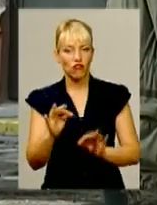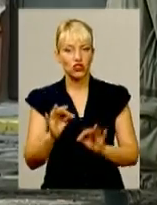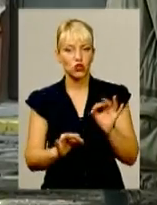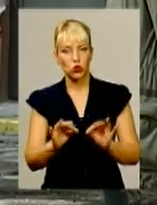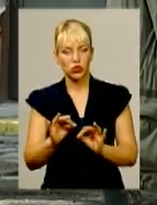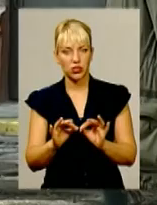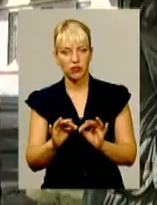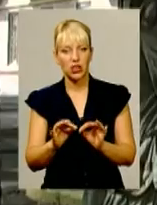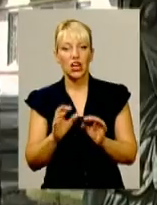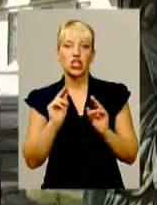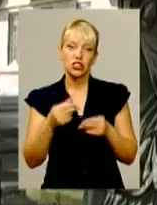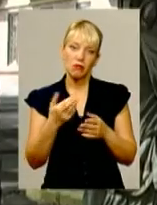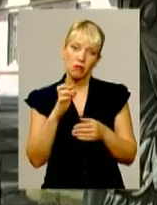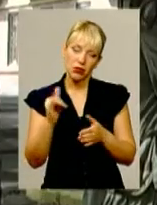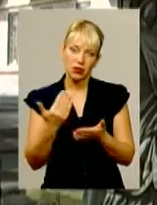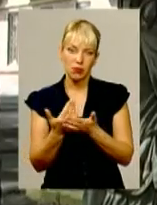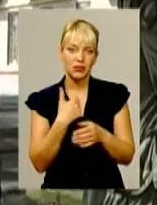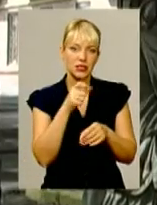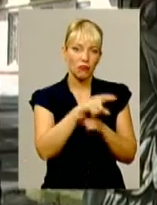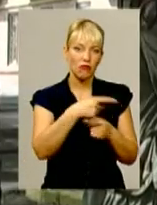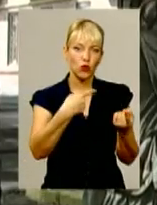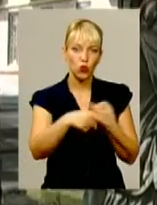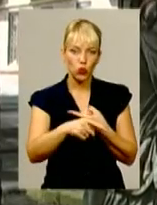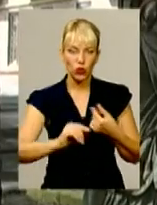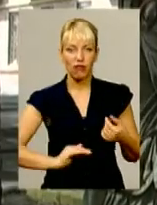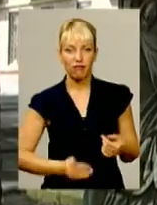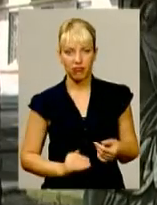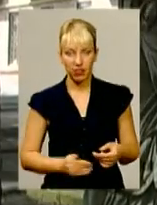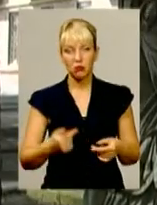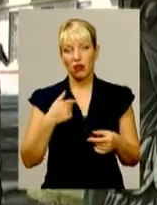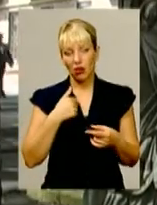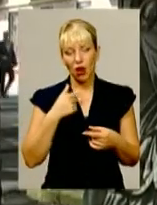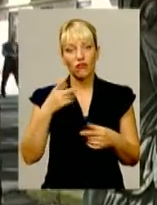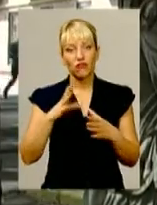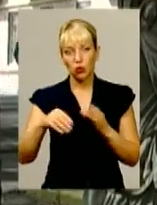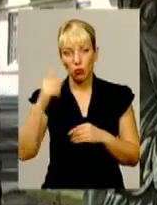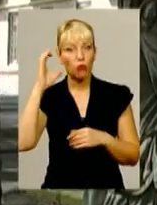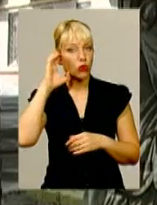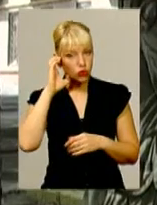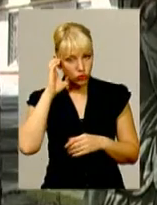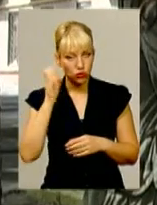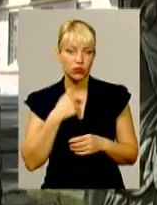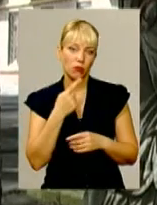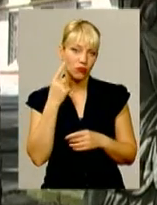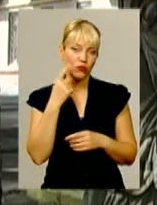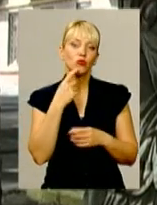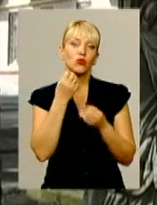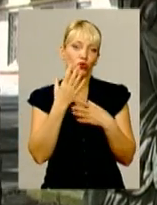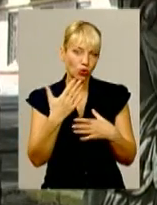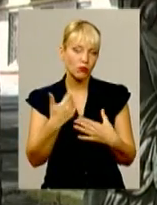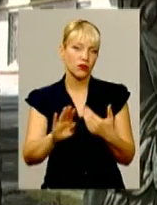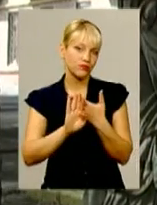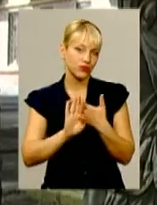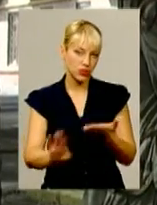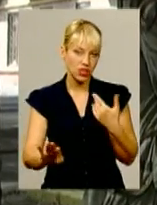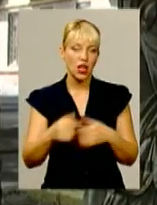другій приватній конторі. Я це все послухала, я їм сказала, що добре, я подумаю, на то ми розійшлися. Але знаю, що вони дуже